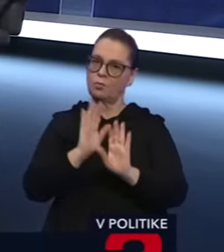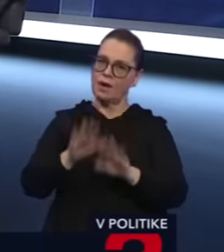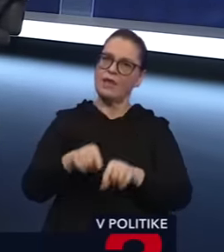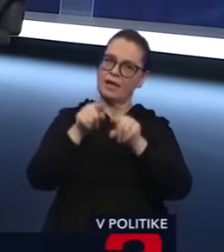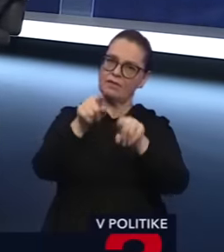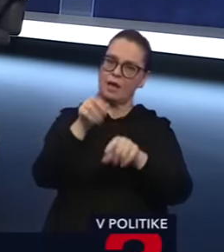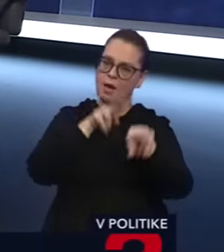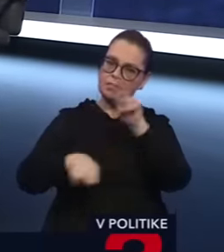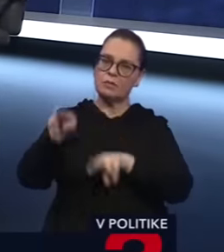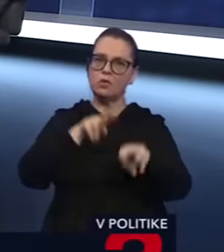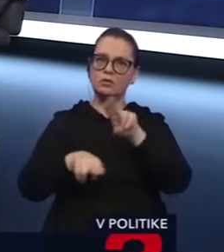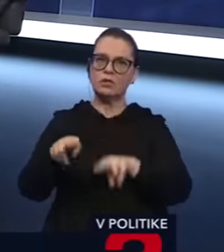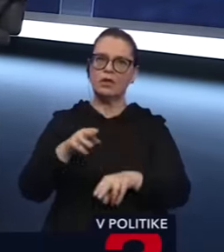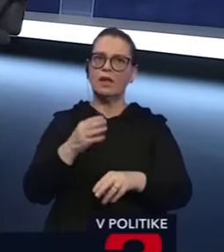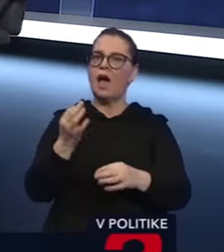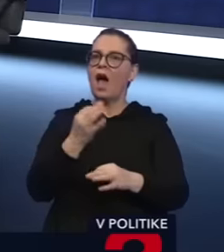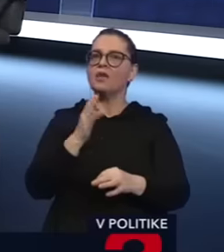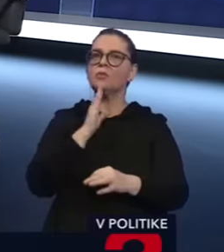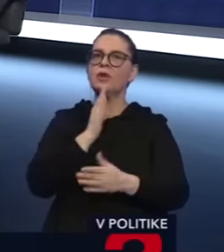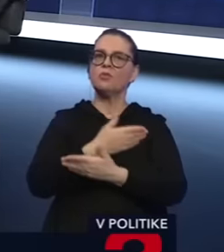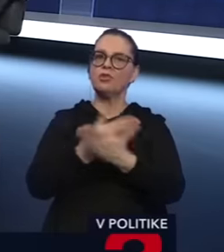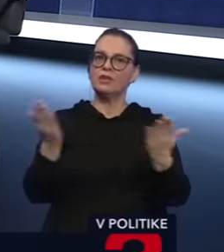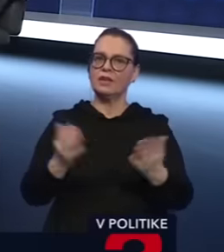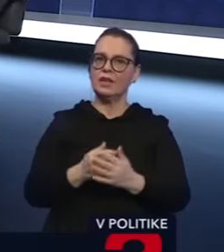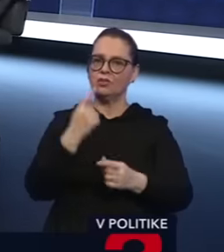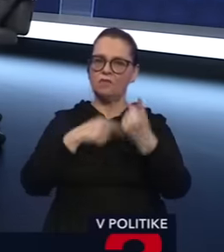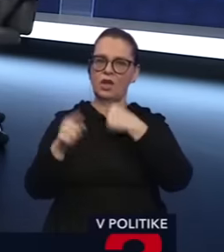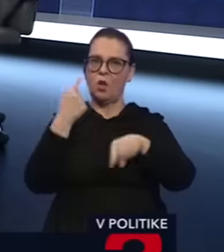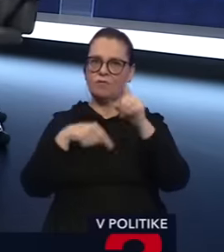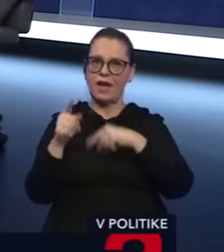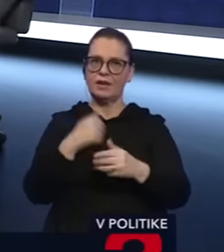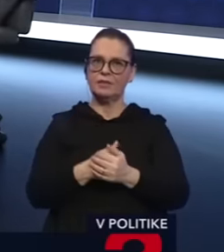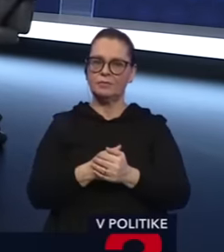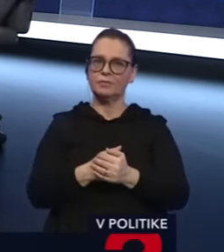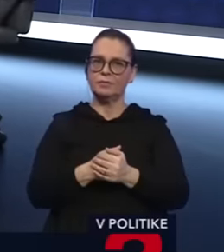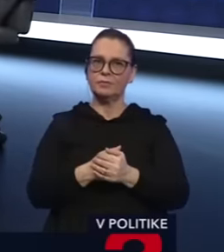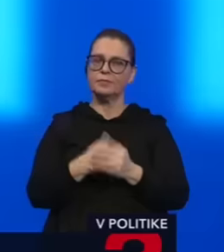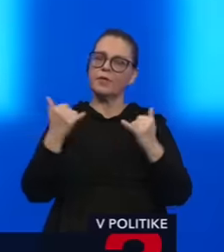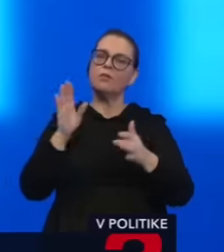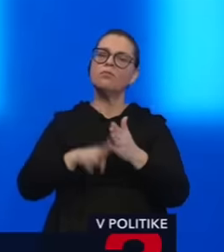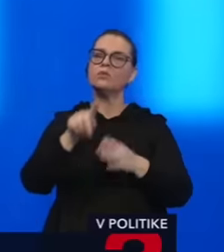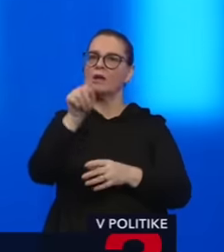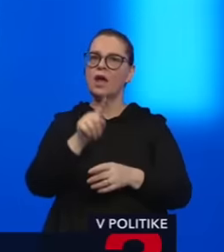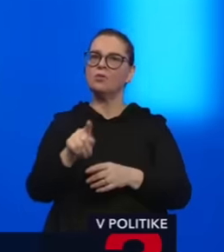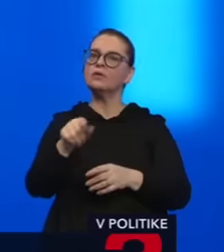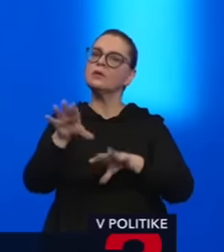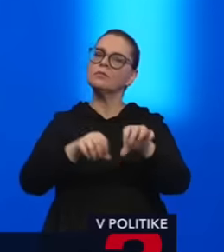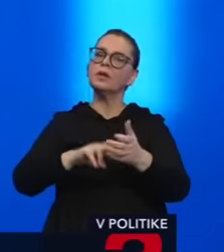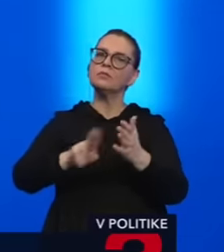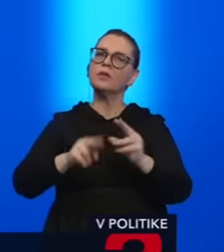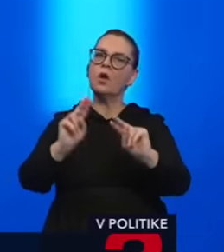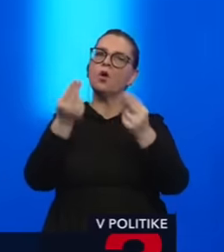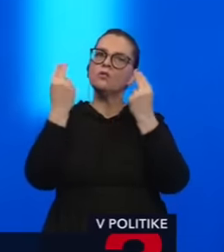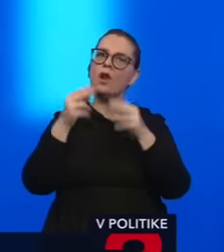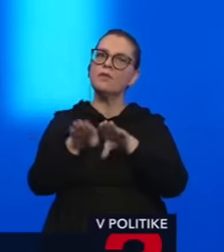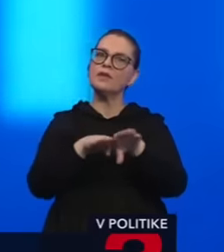aby ste to mohli posúdiť. Aspoň sa nikto nemôže na to vyhľadať. Posledná otázka. V akom štádiu je zber podpisov na odvolávanie